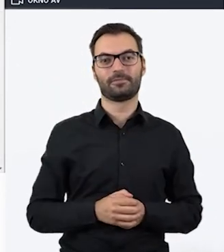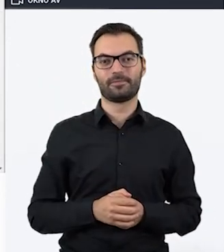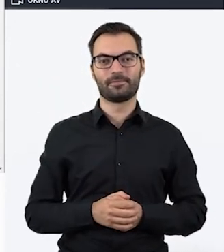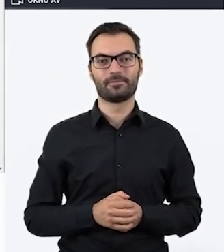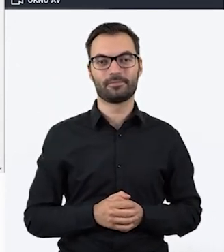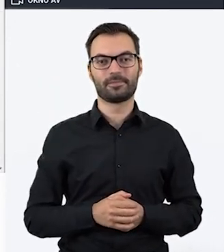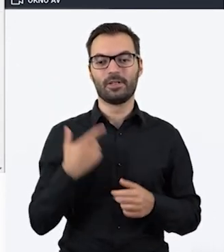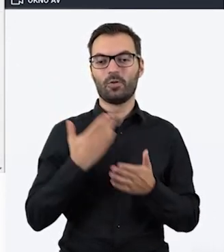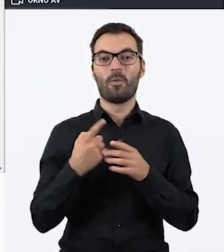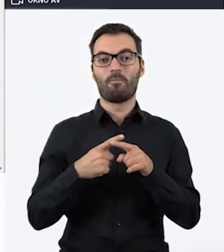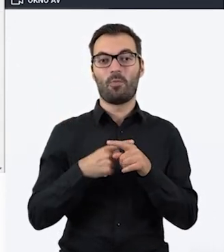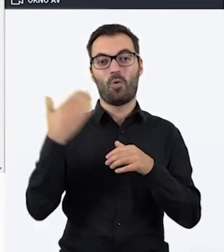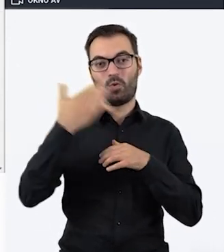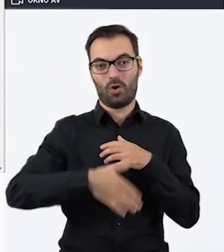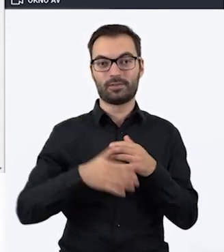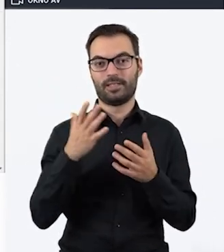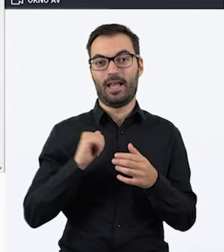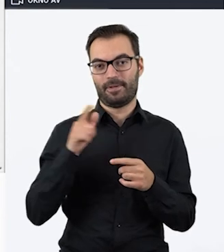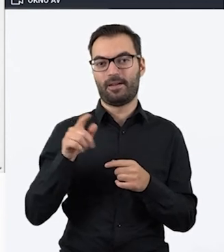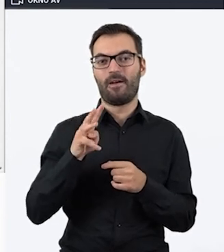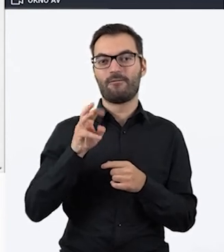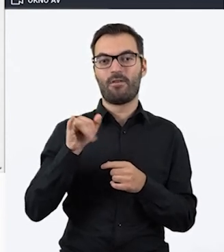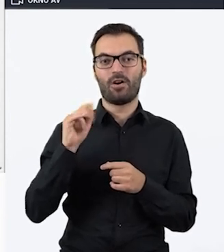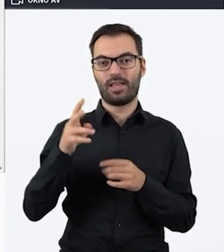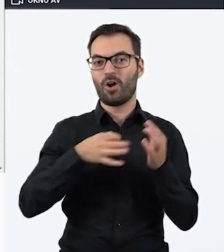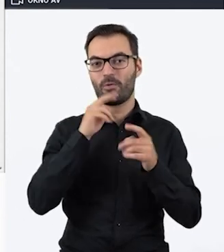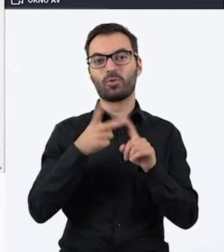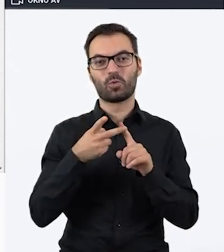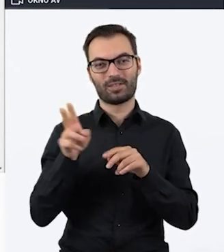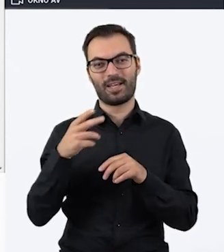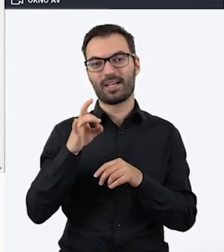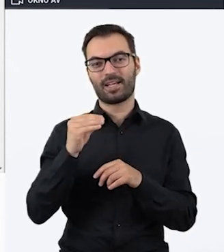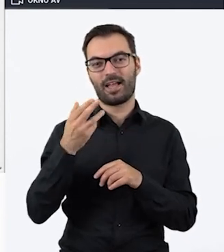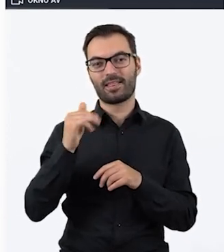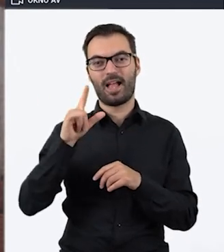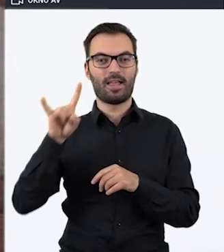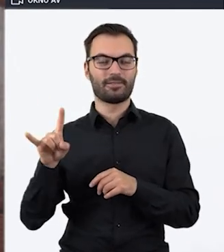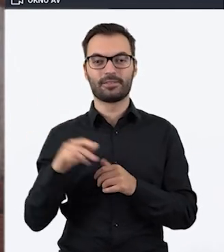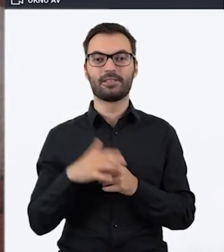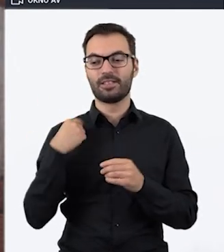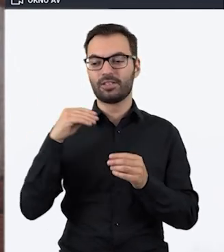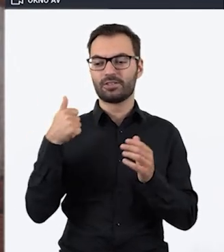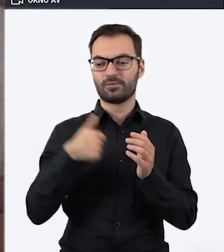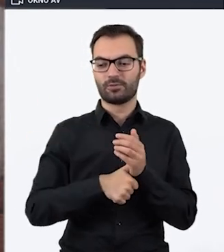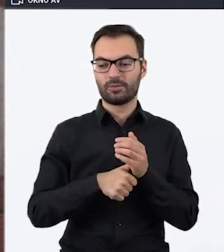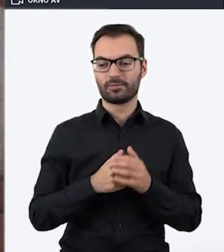już będę powoli kończyła, żeby Wołtek zaraz mógł o tym czyniali powiedzieć. Włączę tylko jeszcze, tutaj zatrzymam.